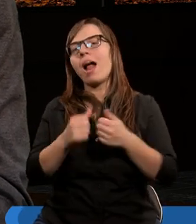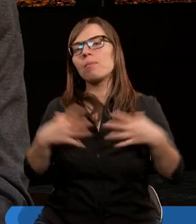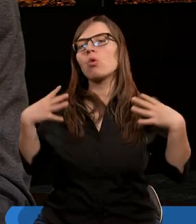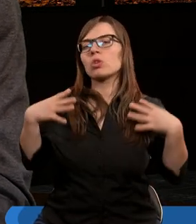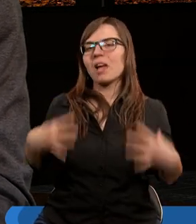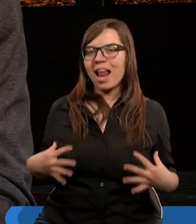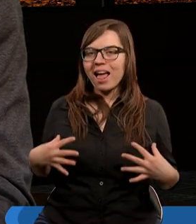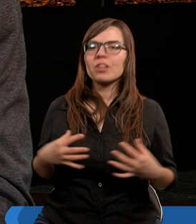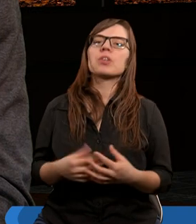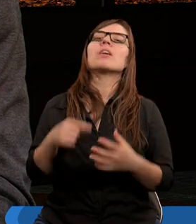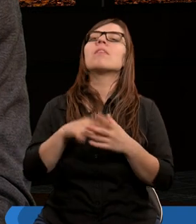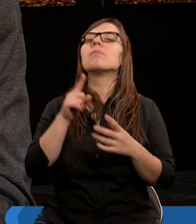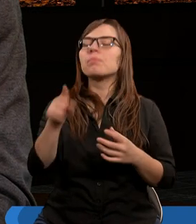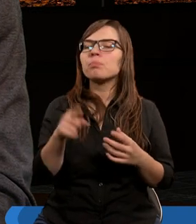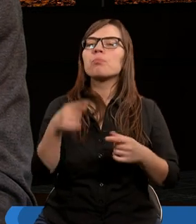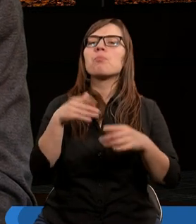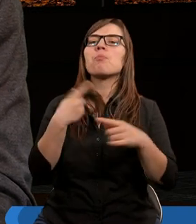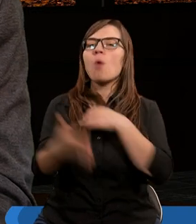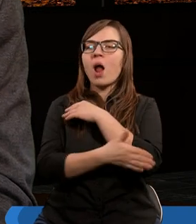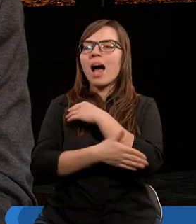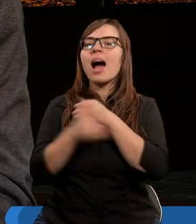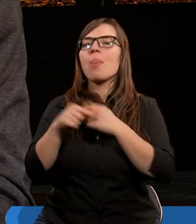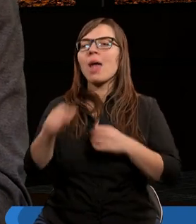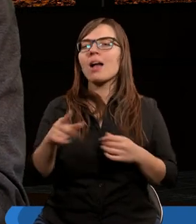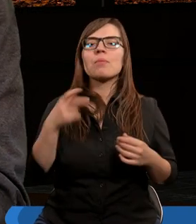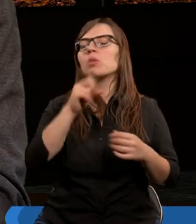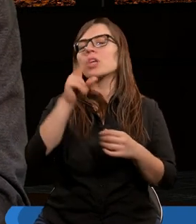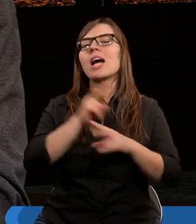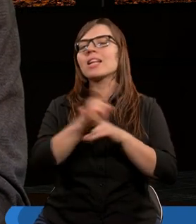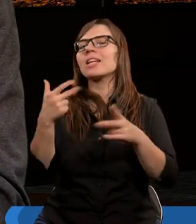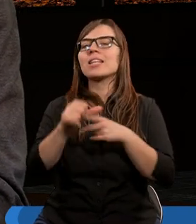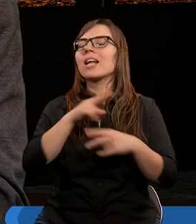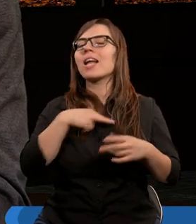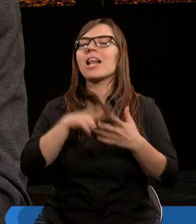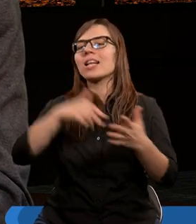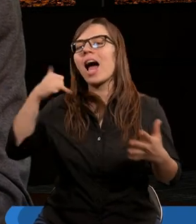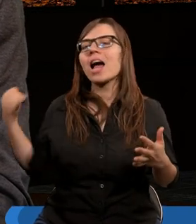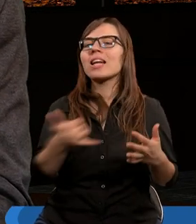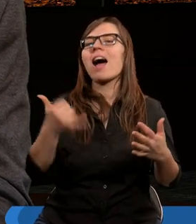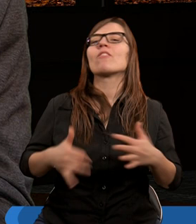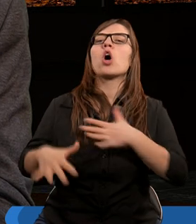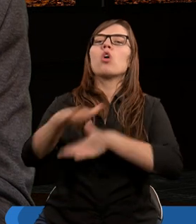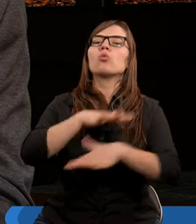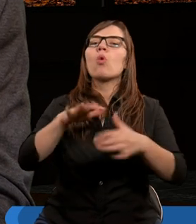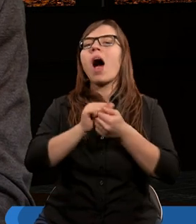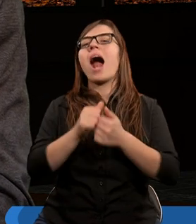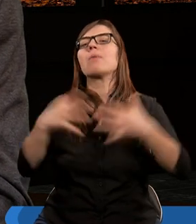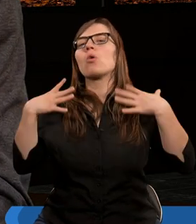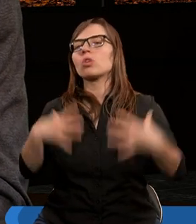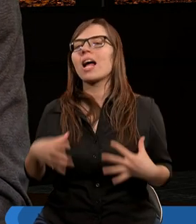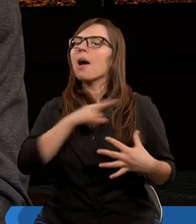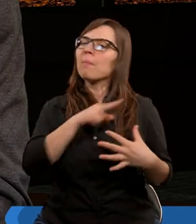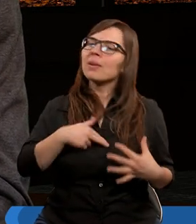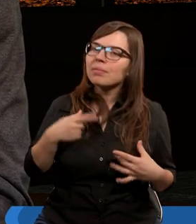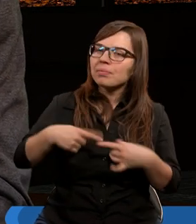albo cielesni. I na tym to polega, że nikt z nas nie jest na zawsze duchowym, ani na zawsze cielesnym. Tylko my